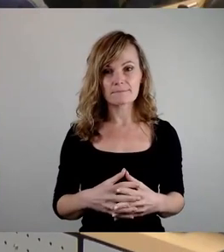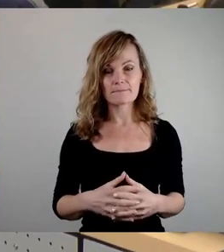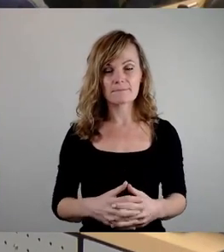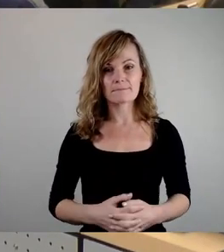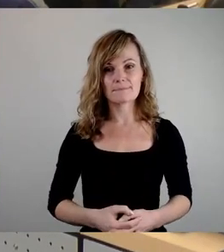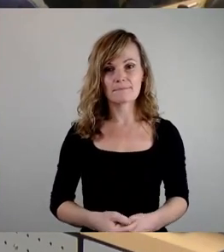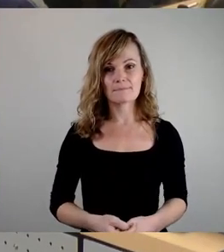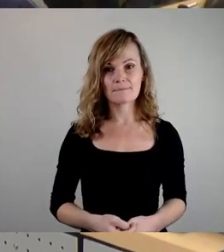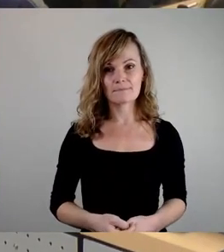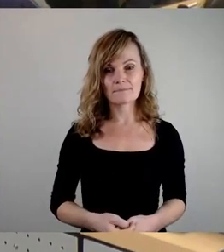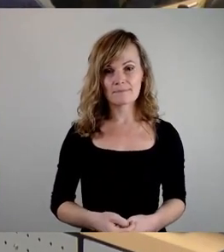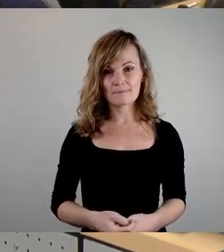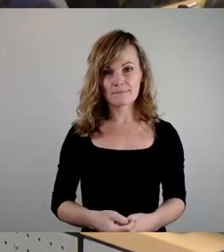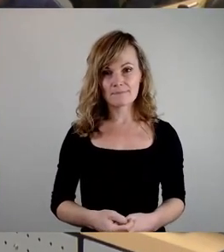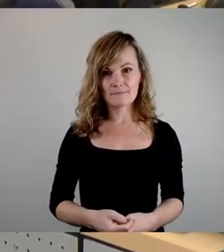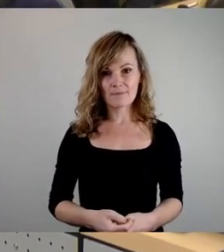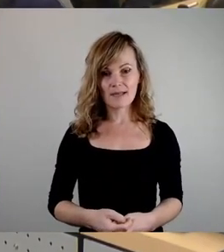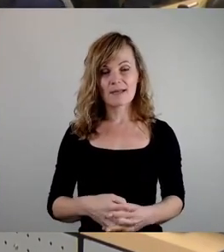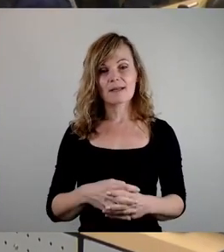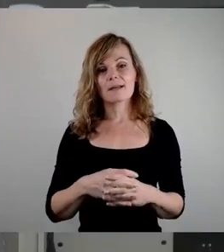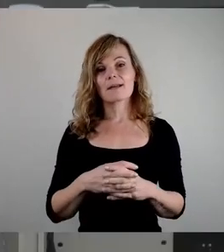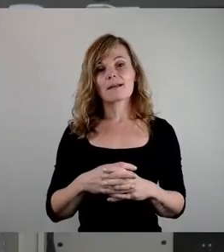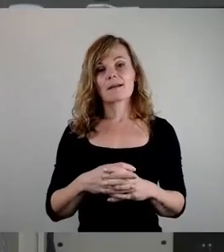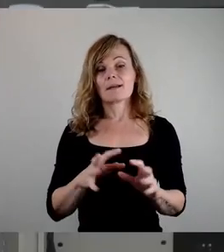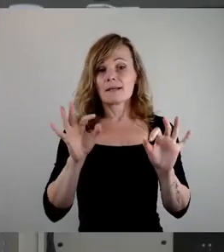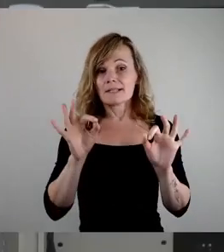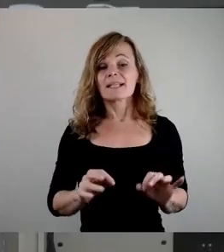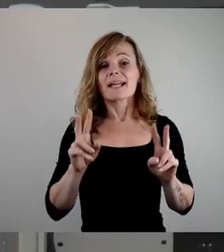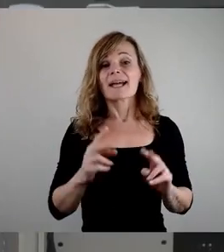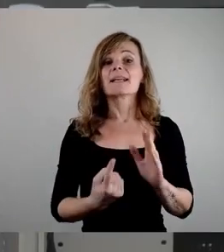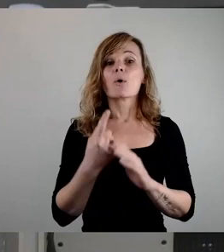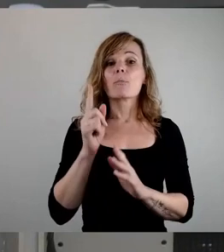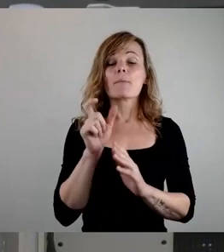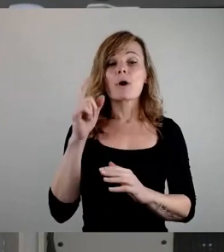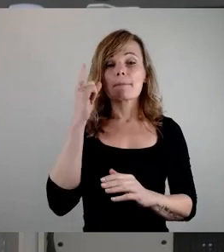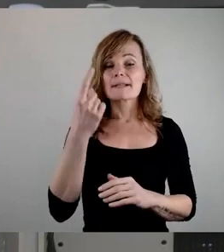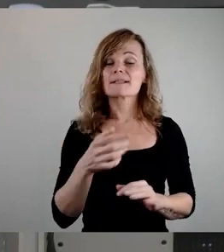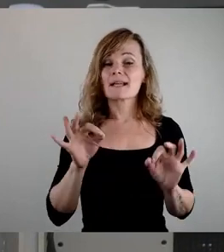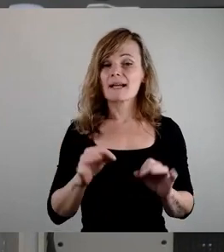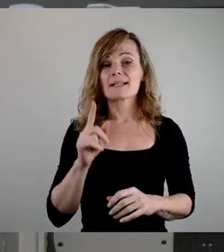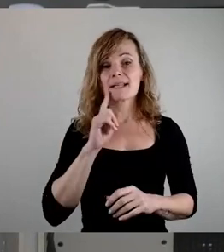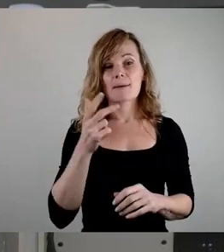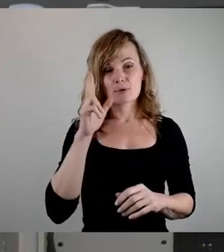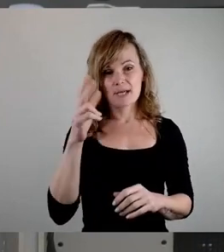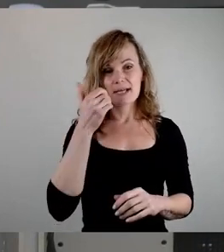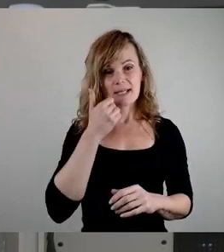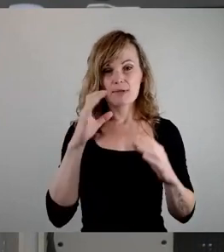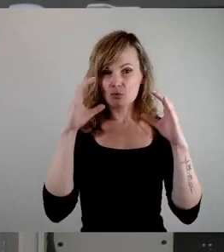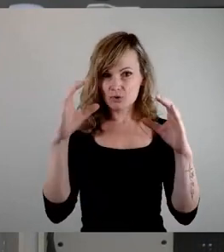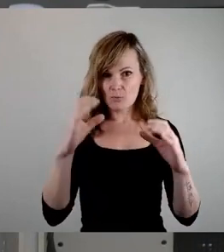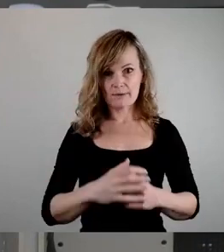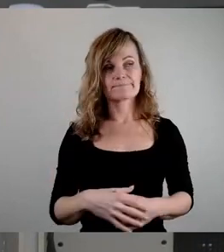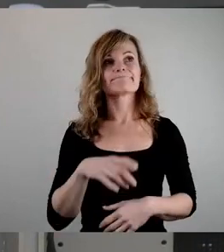Sehr geehrter Herr Oberbürgermeister, sehr geehrte Damen und Herren, liebe Zuschauerinnen und Zuschauer, länger gemeinsam